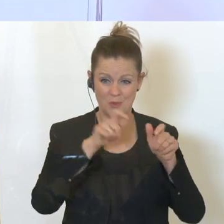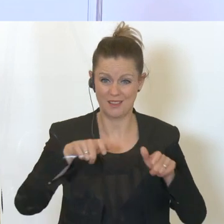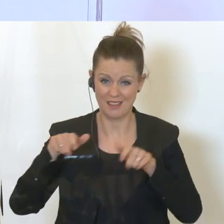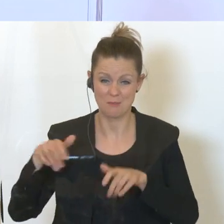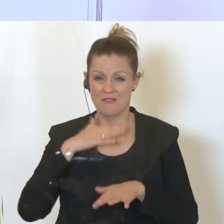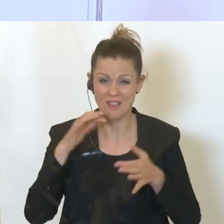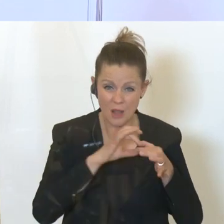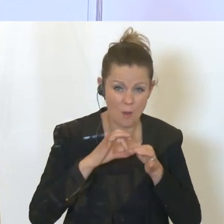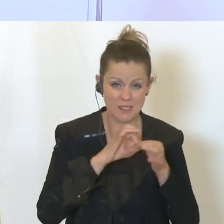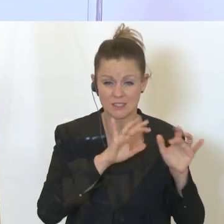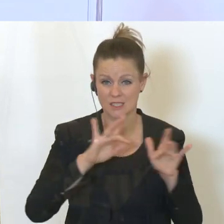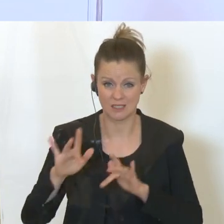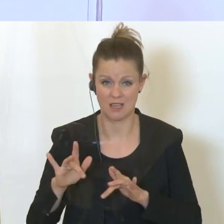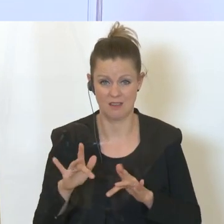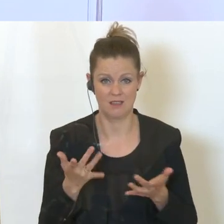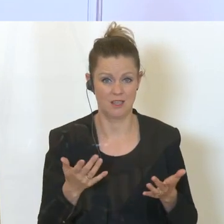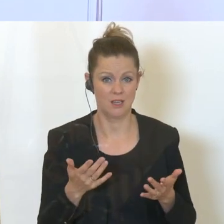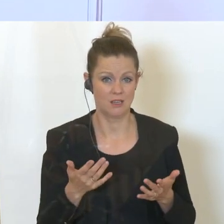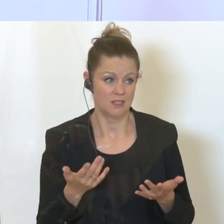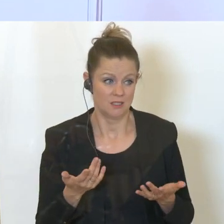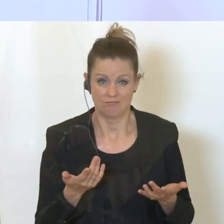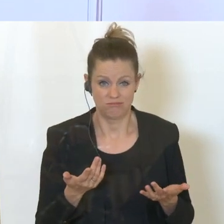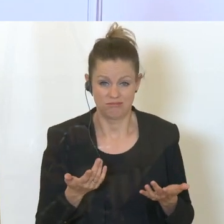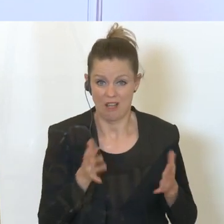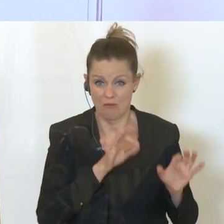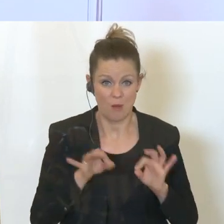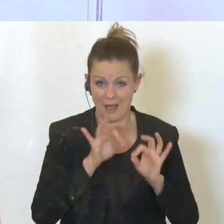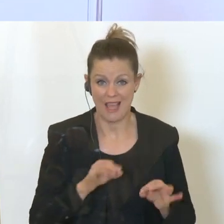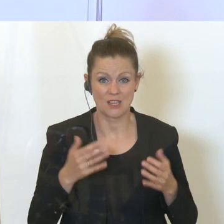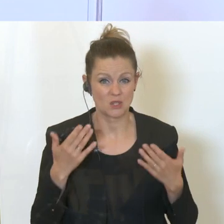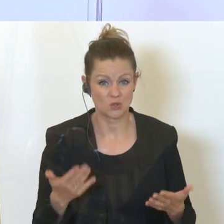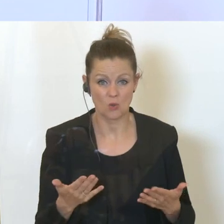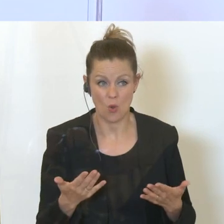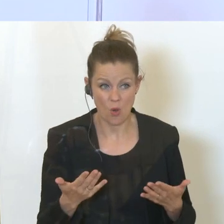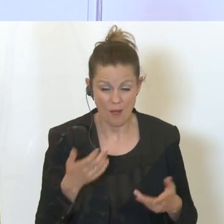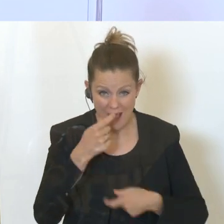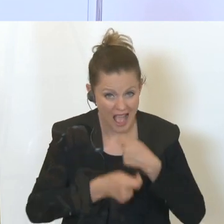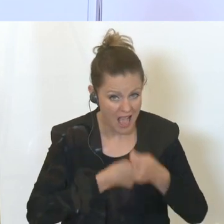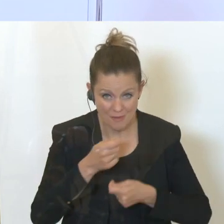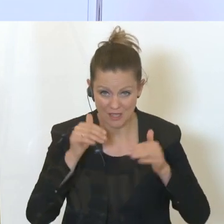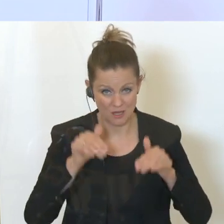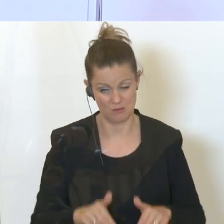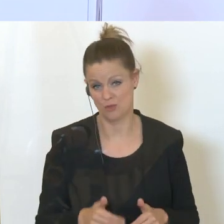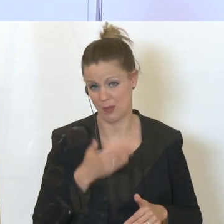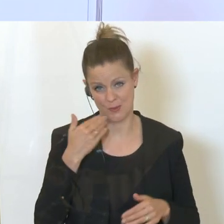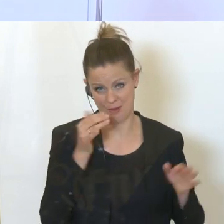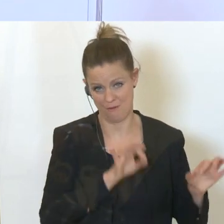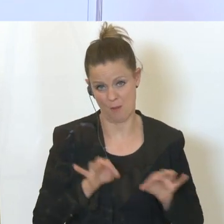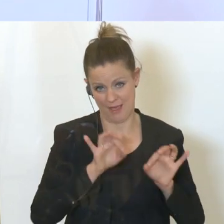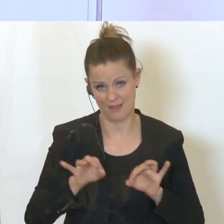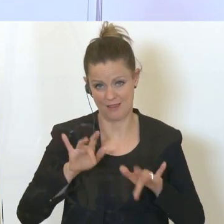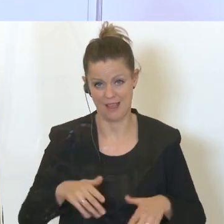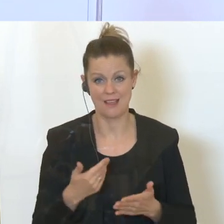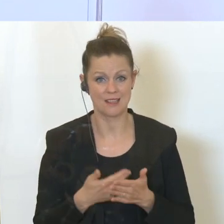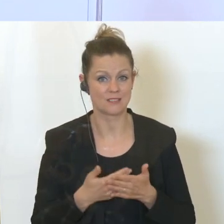Organisationen waren nicht so vorbereitet, dass es solche Mengen zu bewältigen sind. Darum ist es